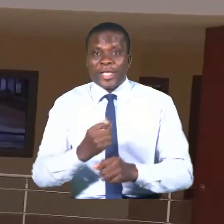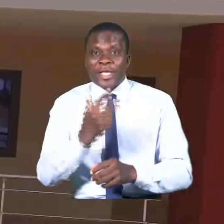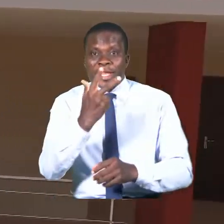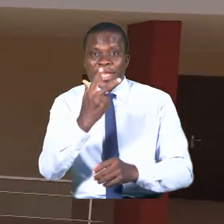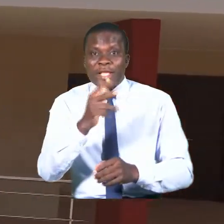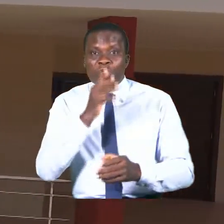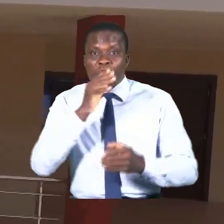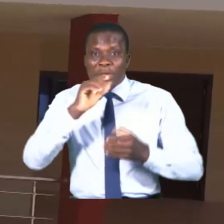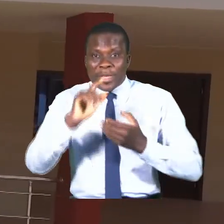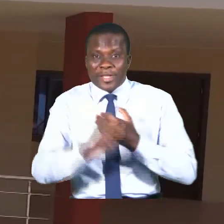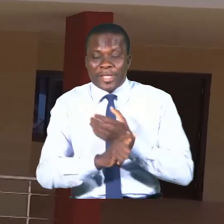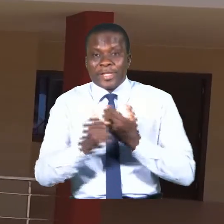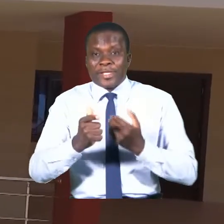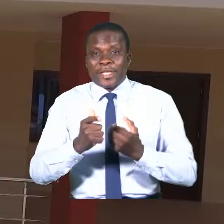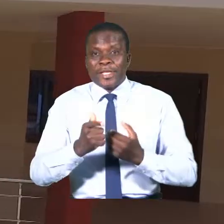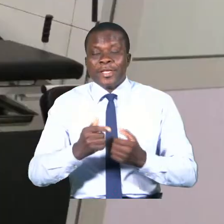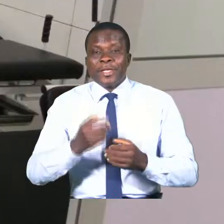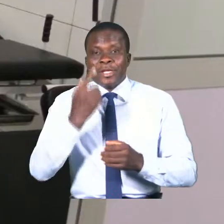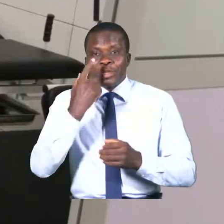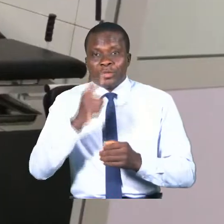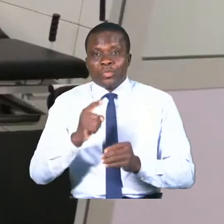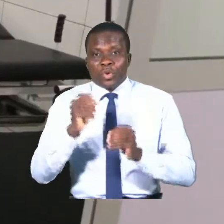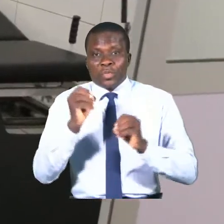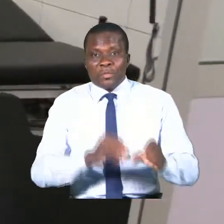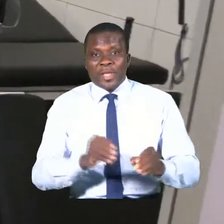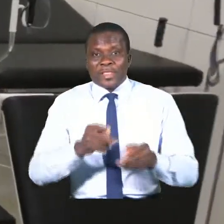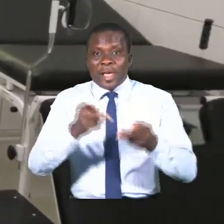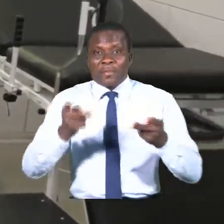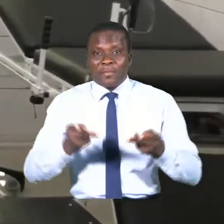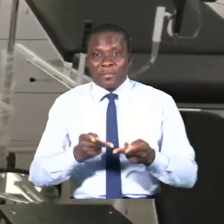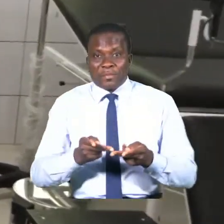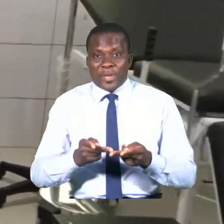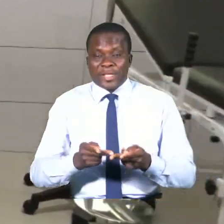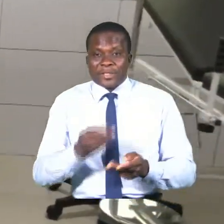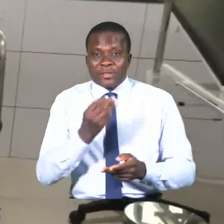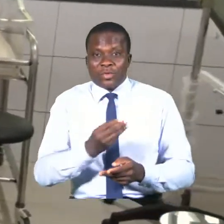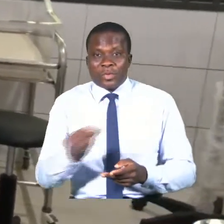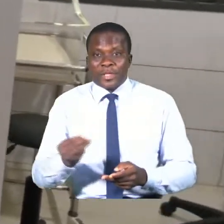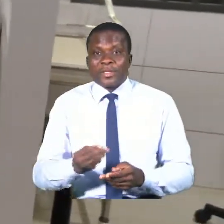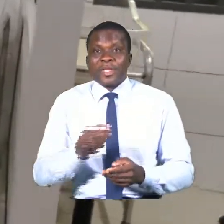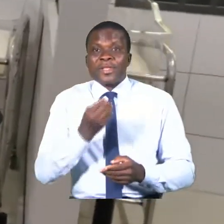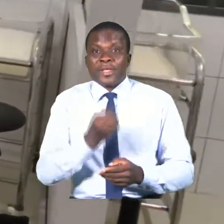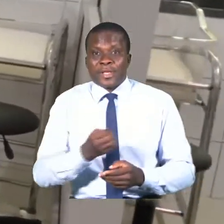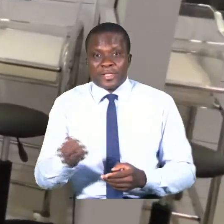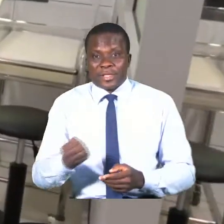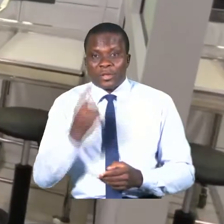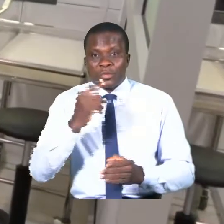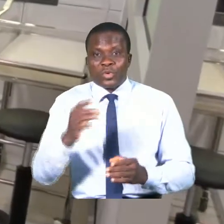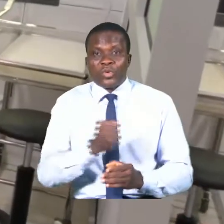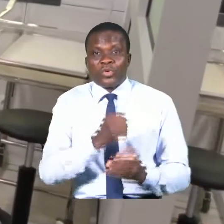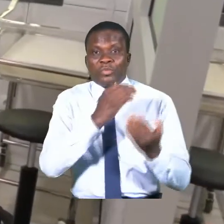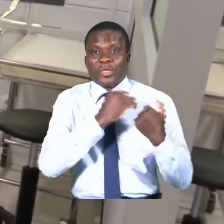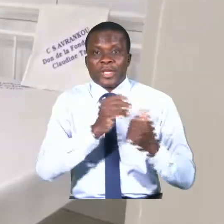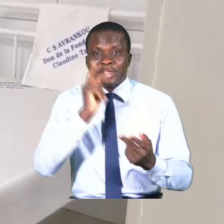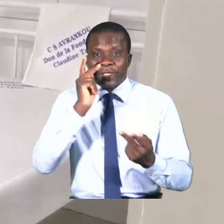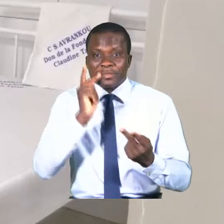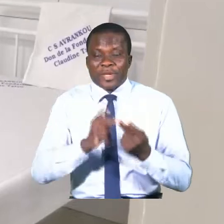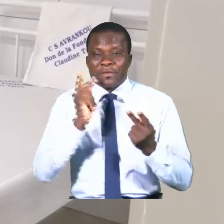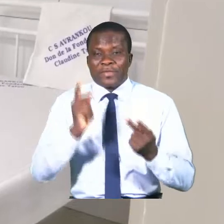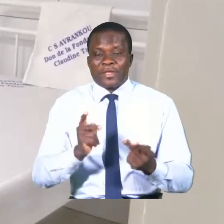sanitaire, de mettre en place le matériel et les équipements pour une prise en charge adéquate des clients,